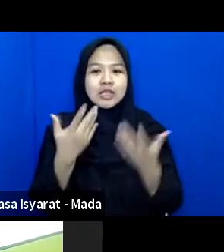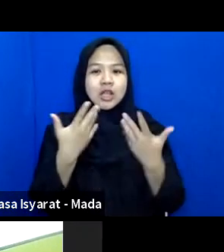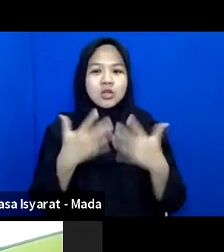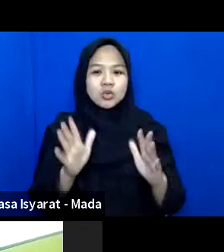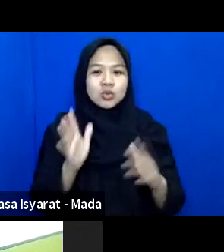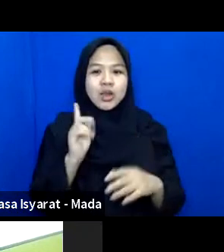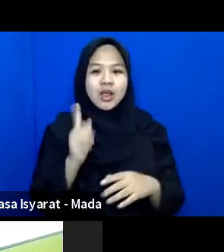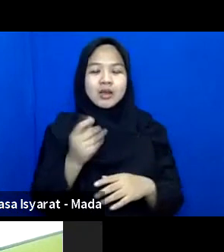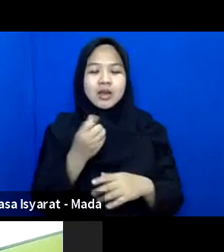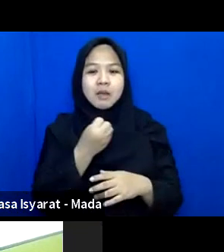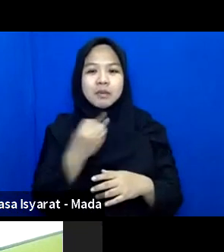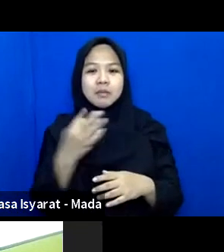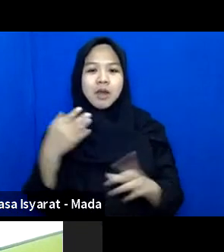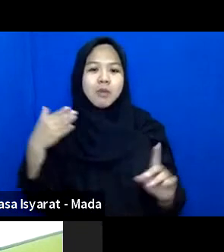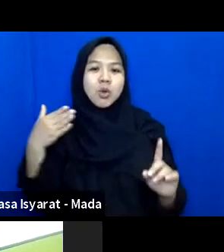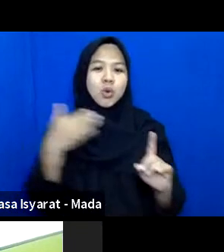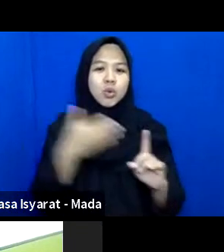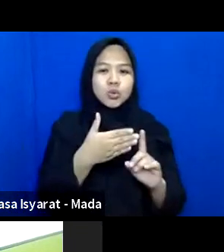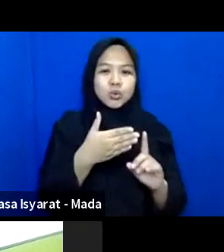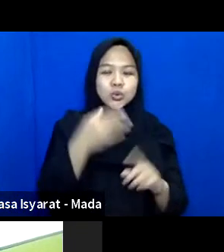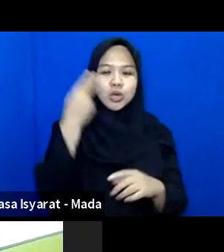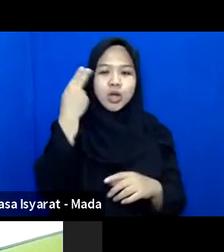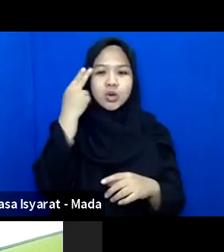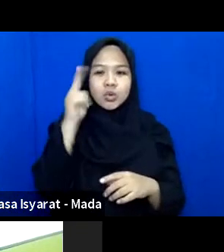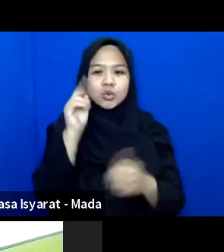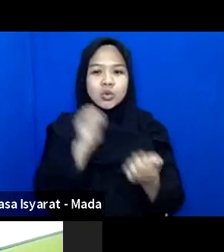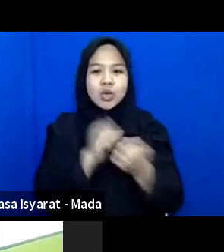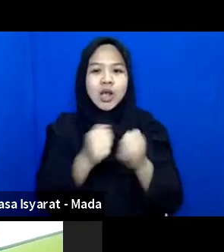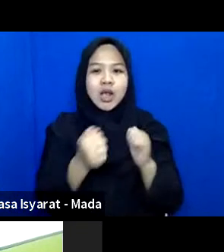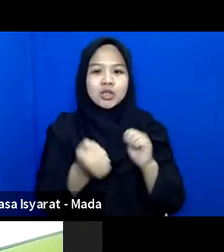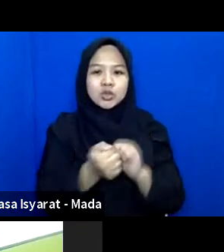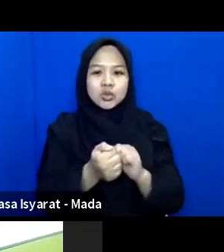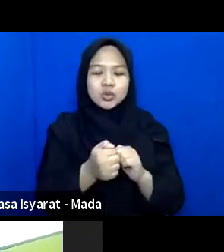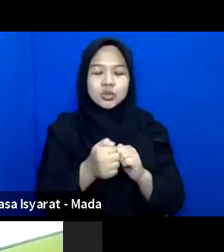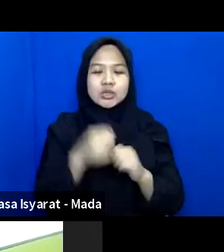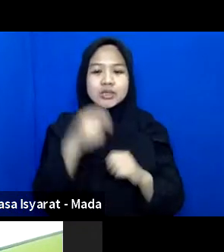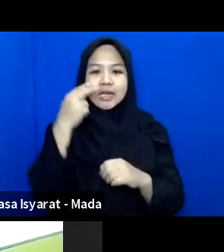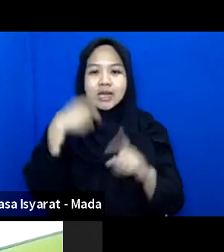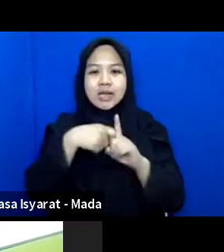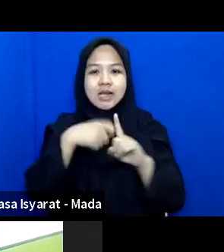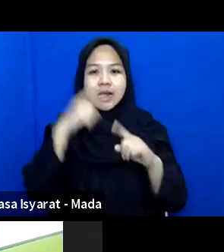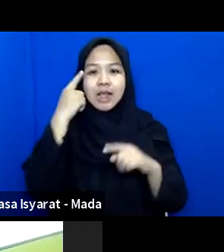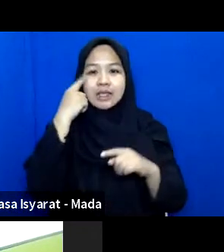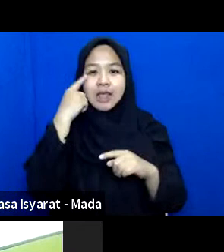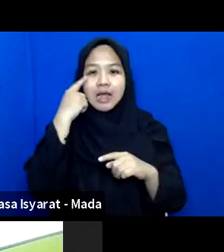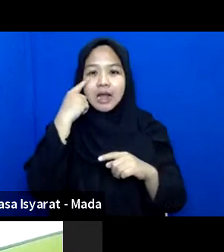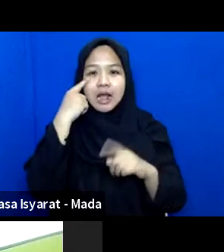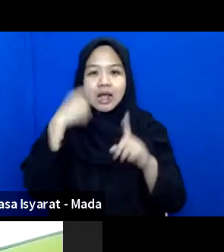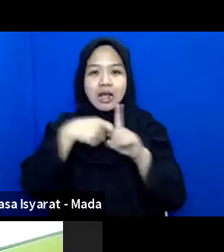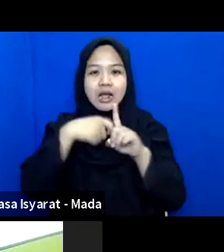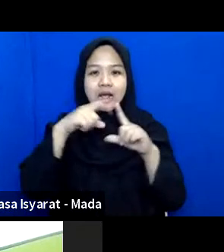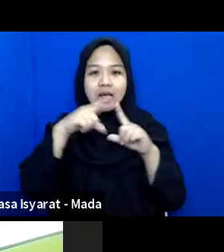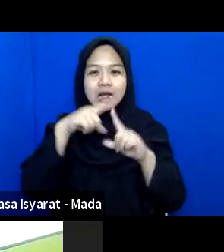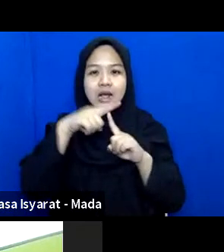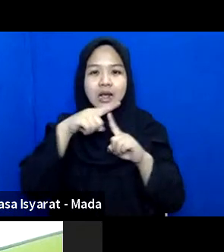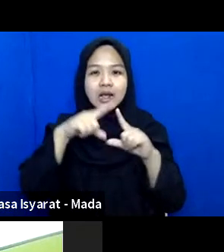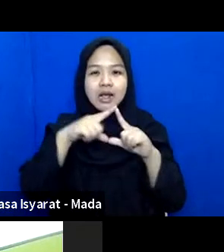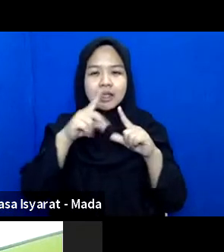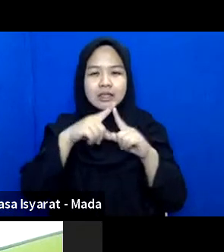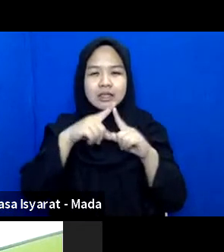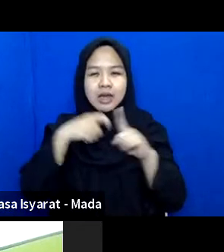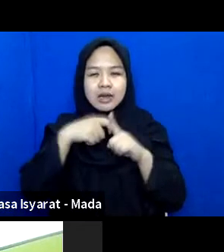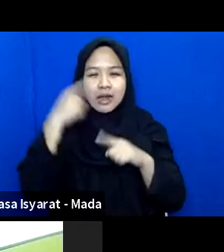melakukan Beberapa Rujukan Untuk Kasus-kasus Katarak Karena Kasus-kasus Katarak Di Palu